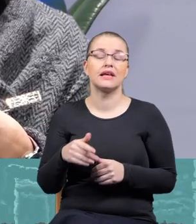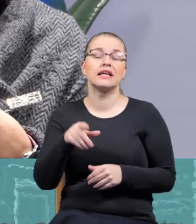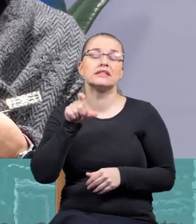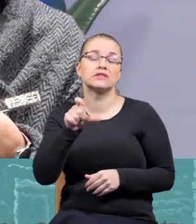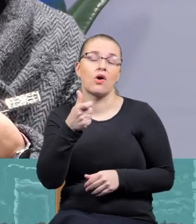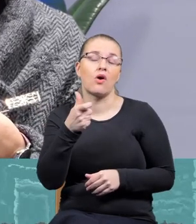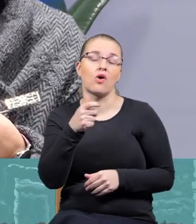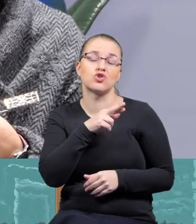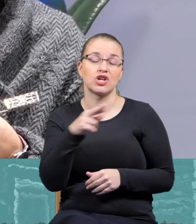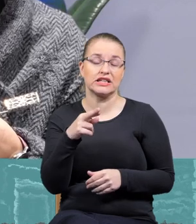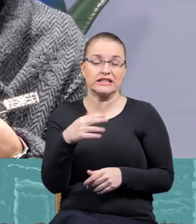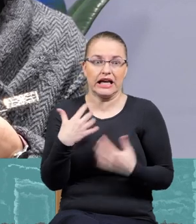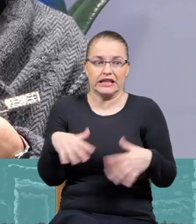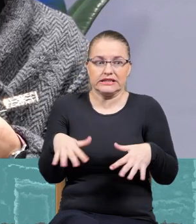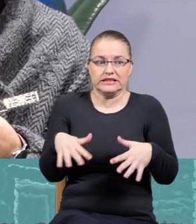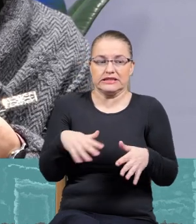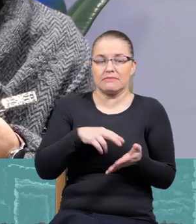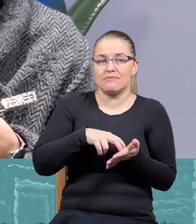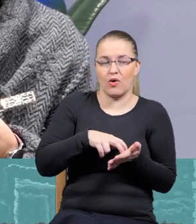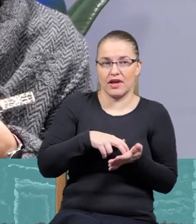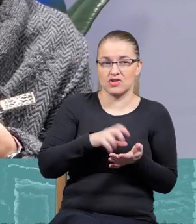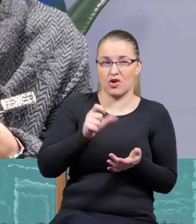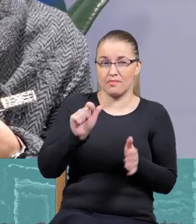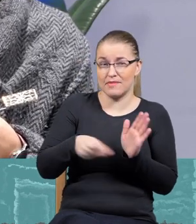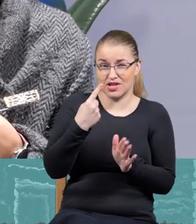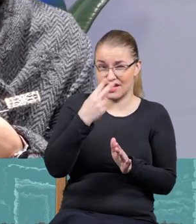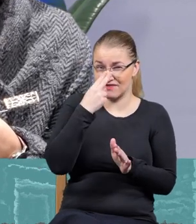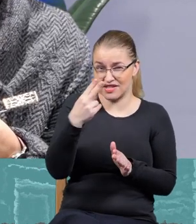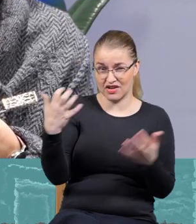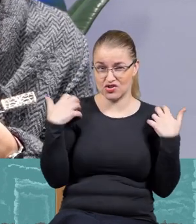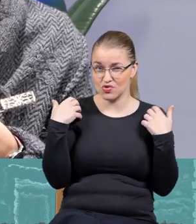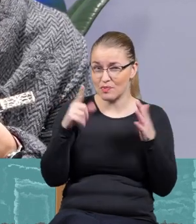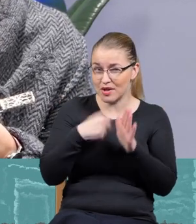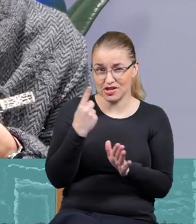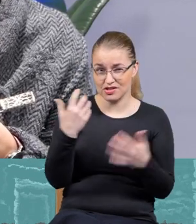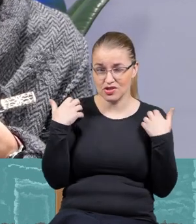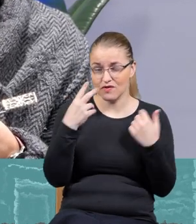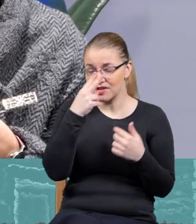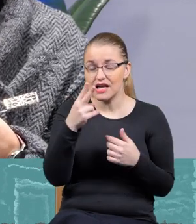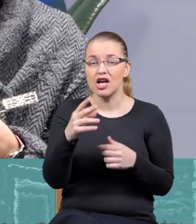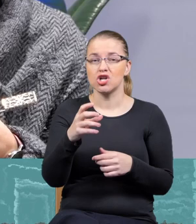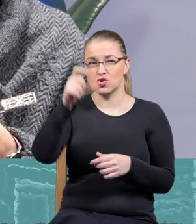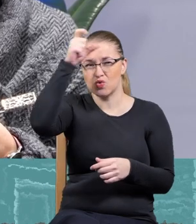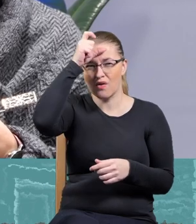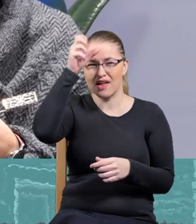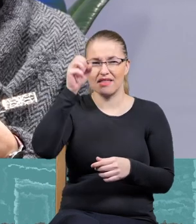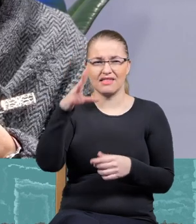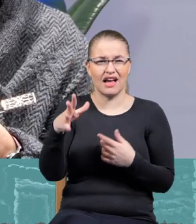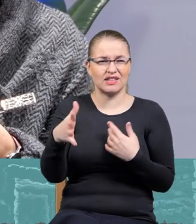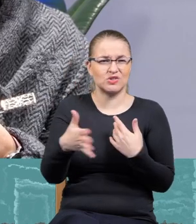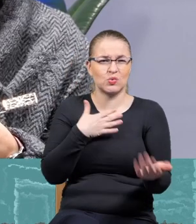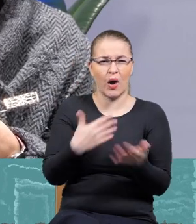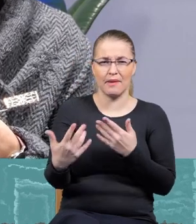powoduje gęsią skórkę jest to, bo widzę to pierwszy raz w życiu, że człowiek jest tak kruchy i tak nieodporny na